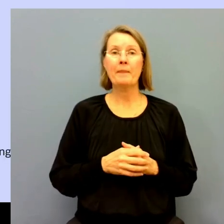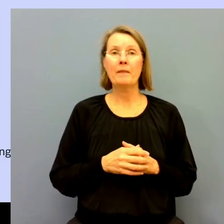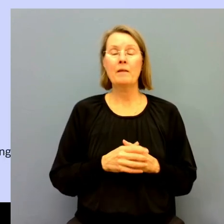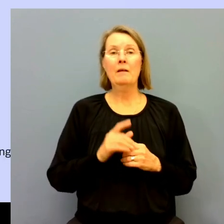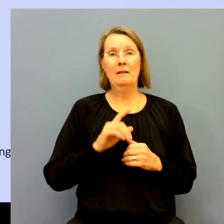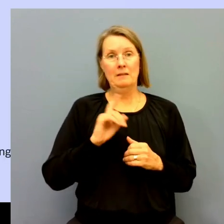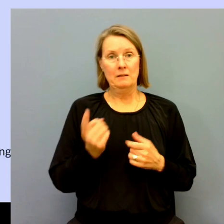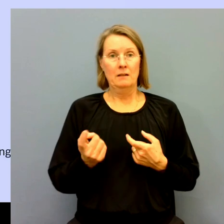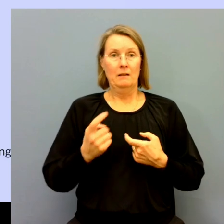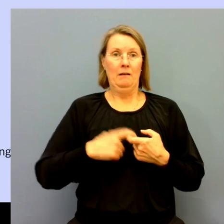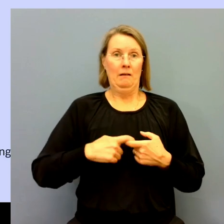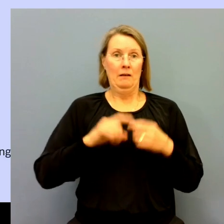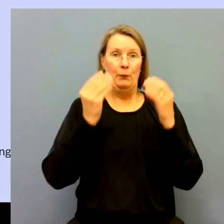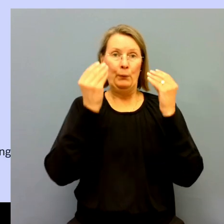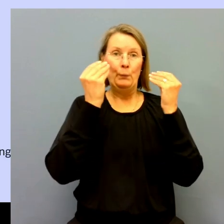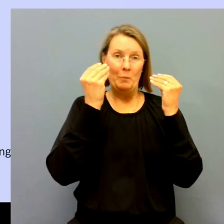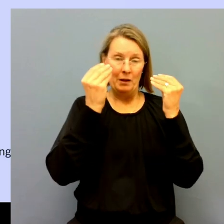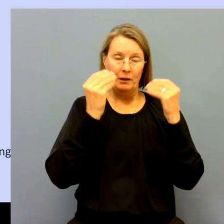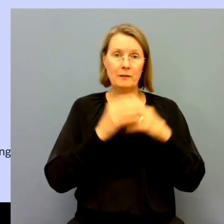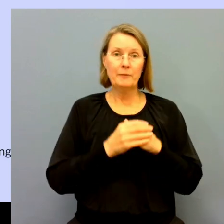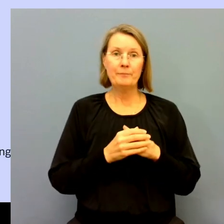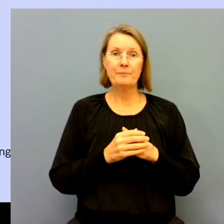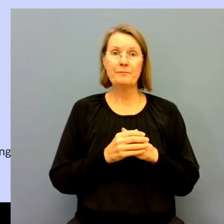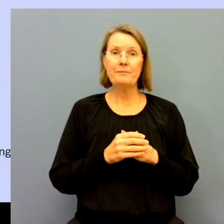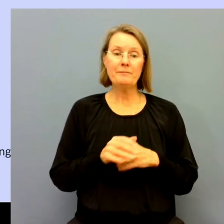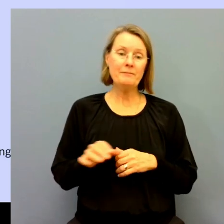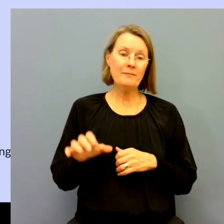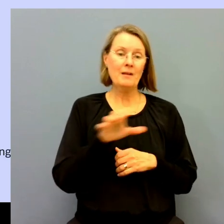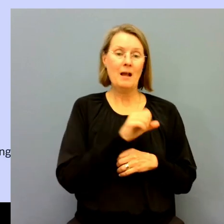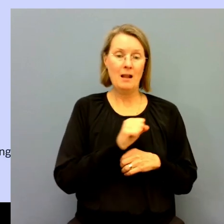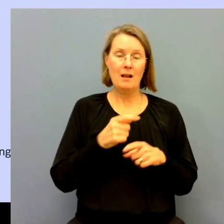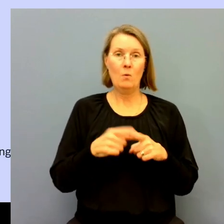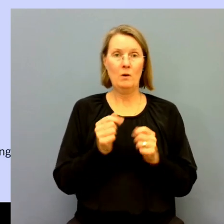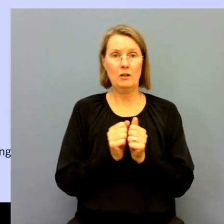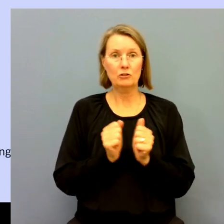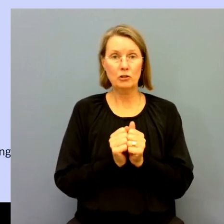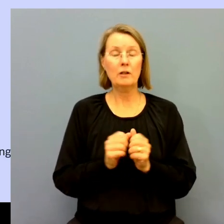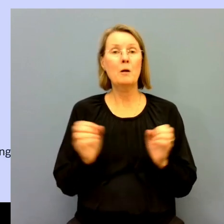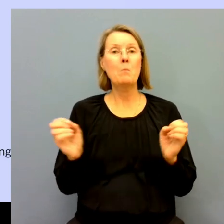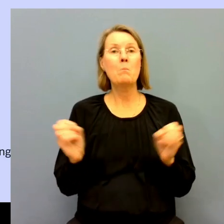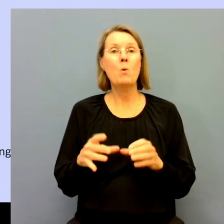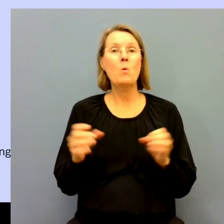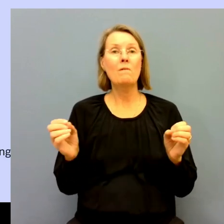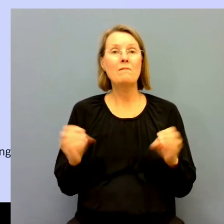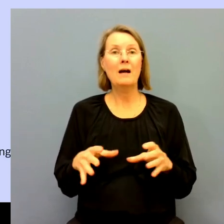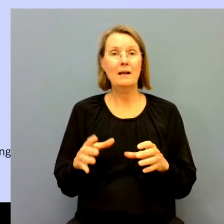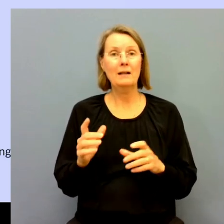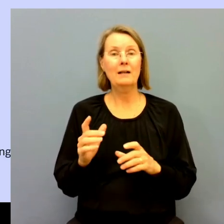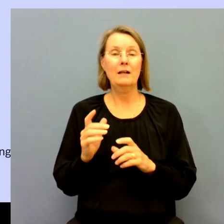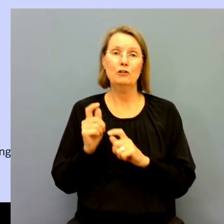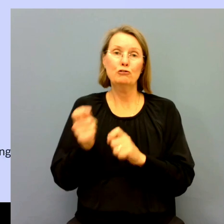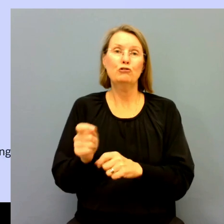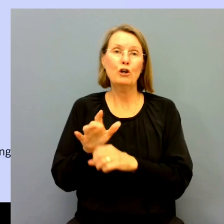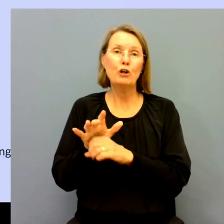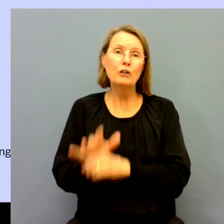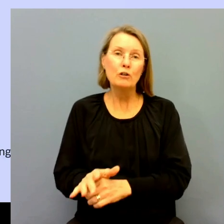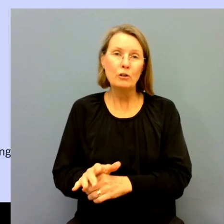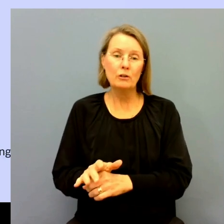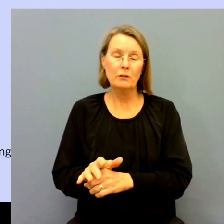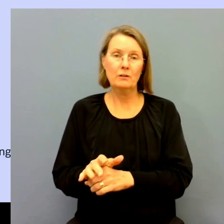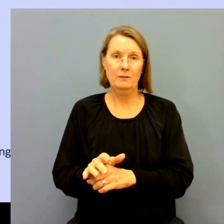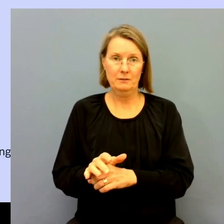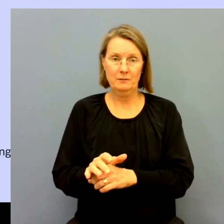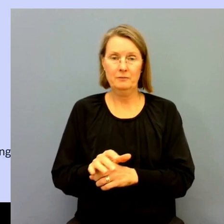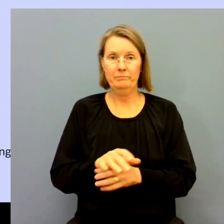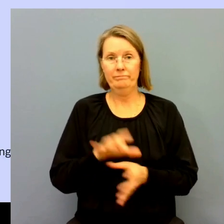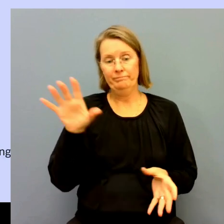Och när det gäller just utbildningarna så alla de här faktorerna påverkar ju söktrycket. Det finns tre